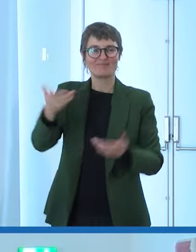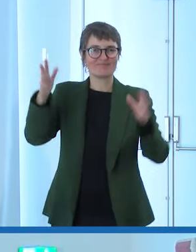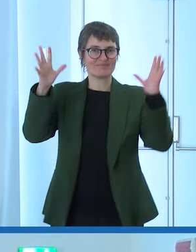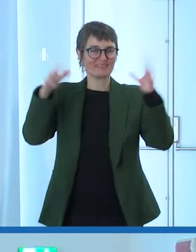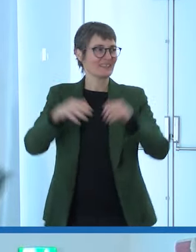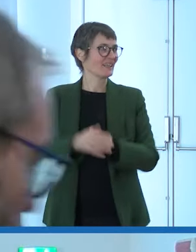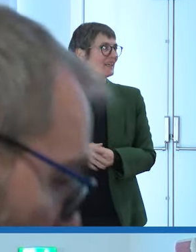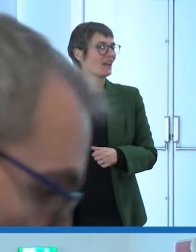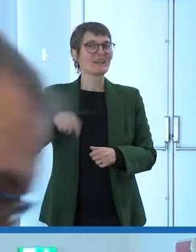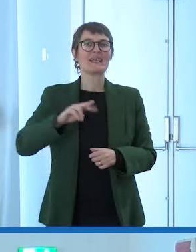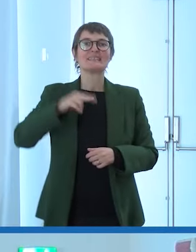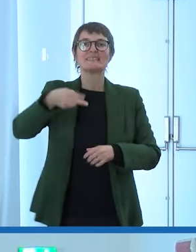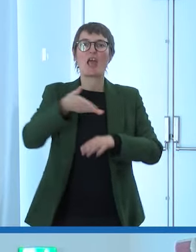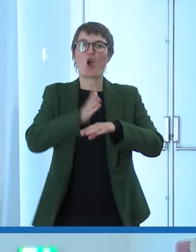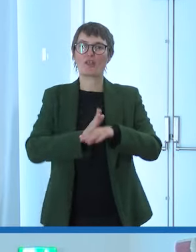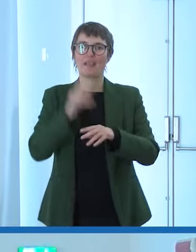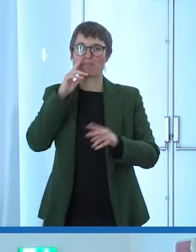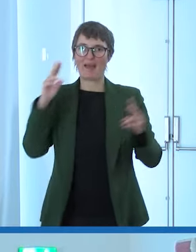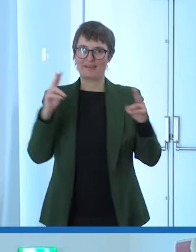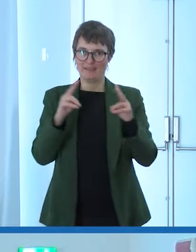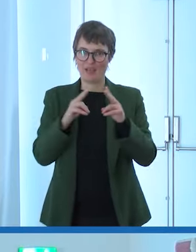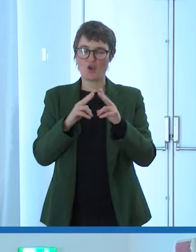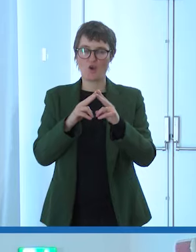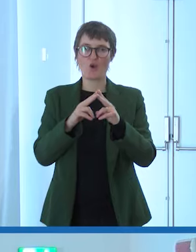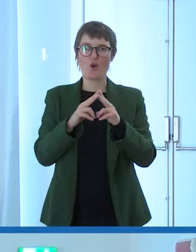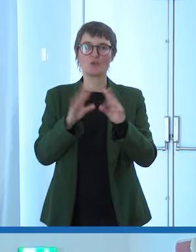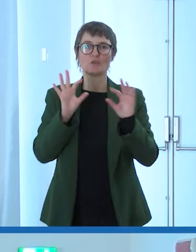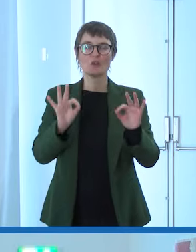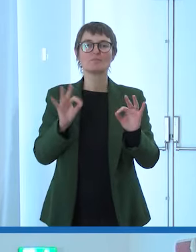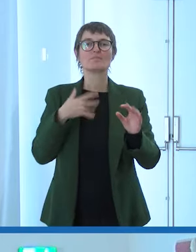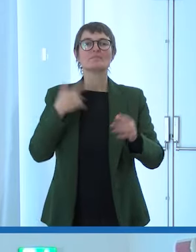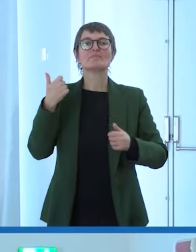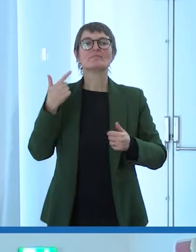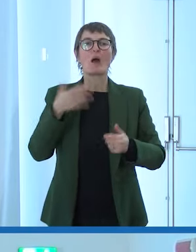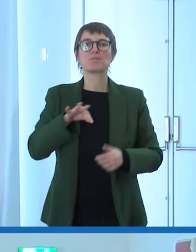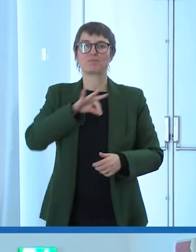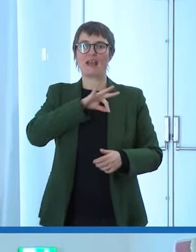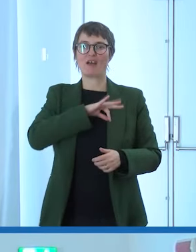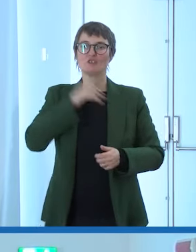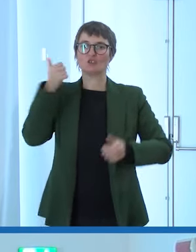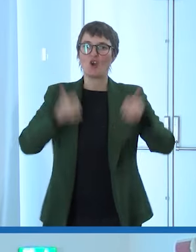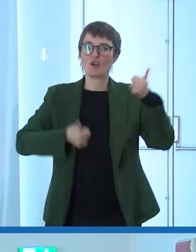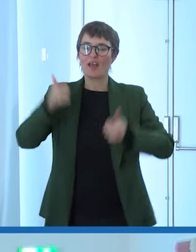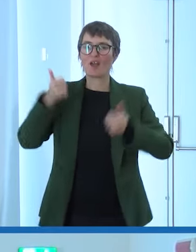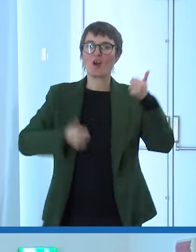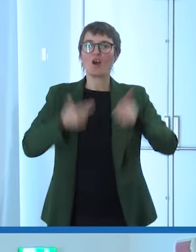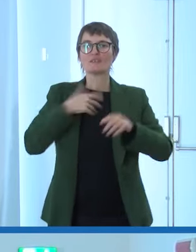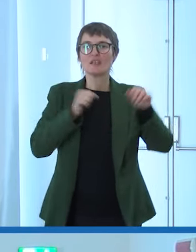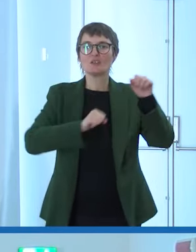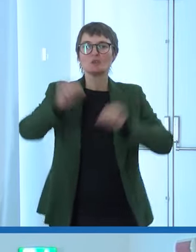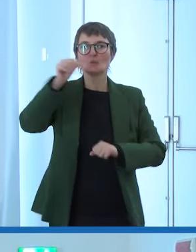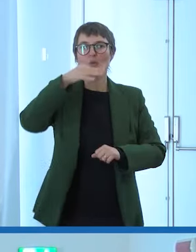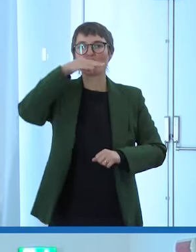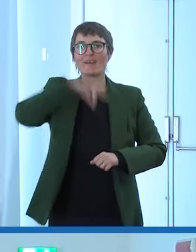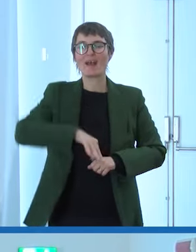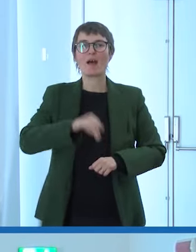parte del nostro incontro con la premiazione del Conte Superabile Ina basta un minuto le vostre storie